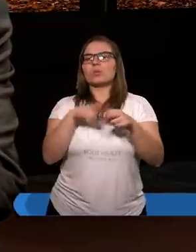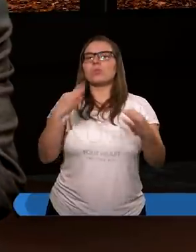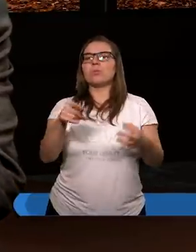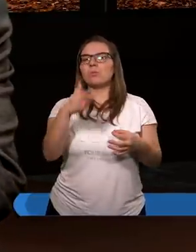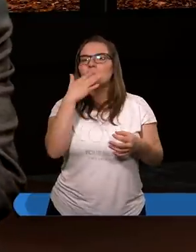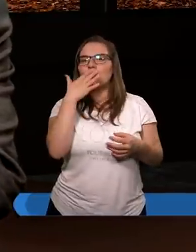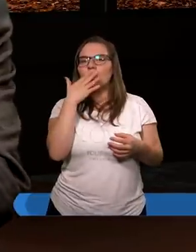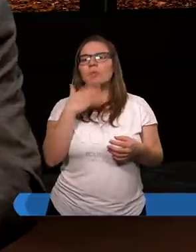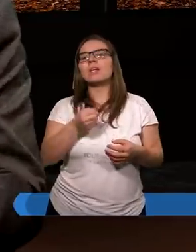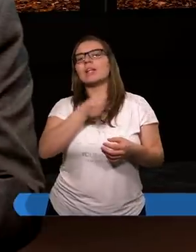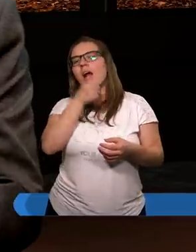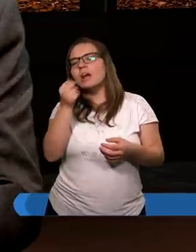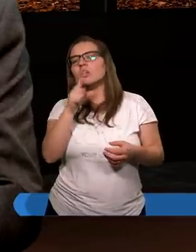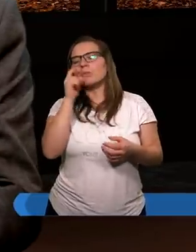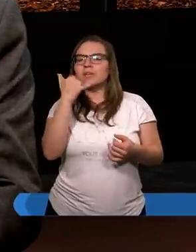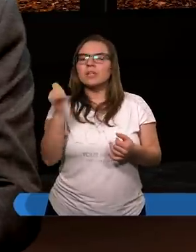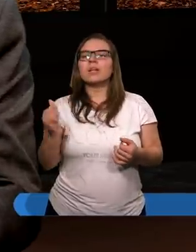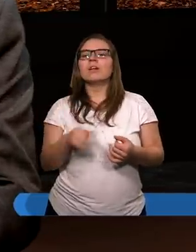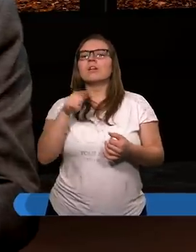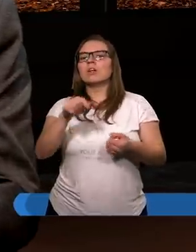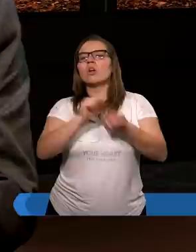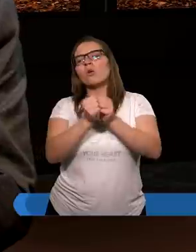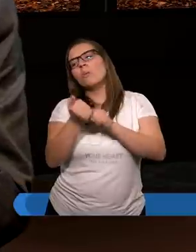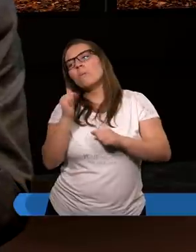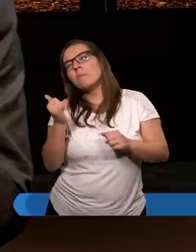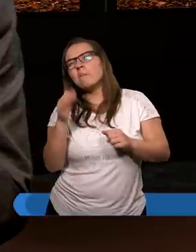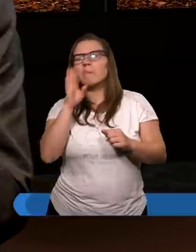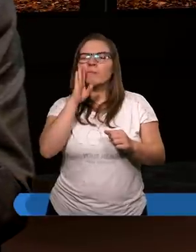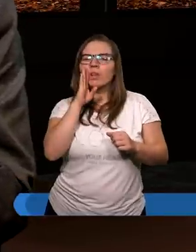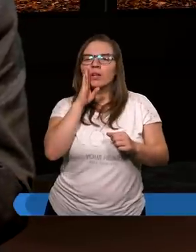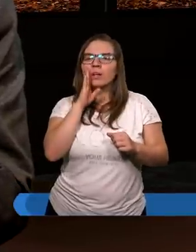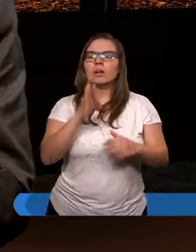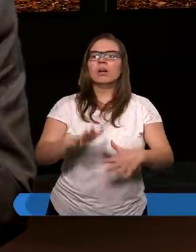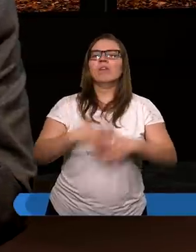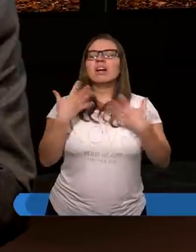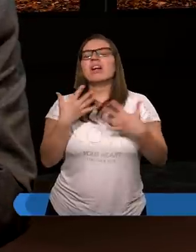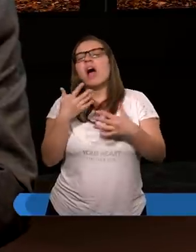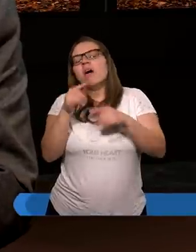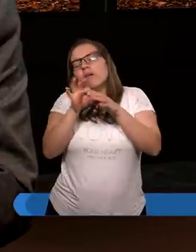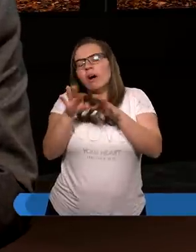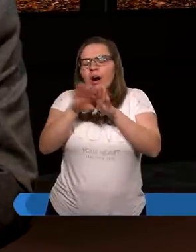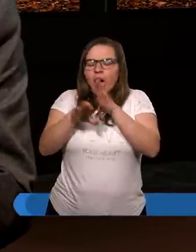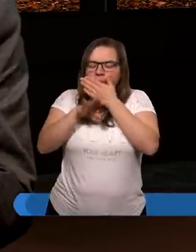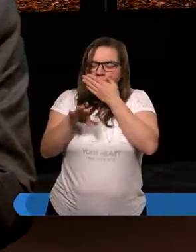tutaj mówią starsi, to są jakieś, tak jakby wydaje nam się, drobiazgi,